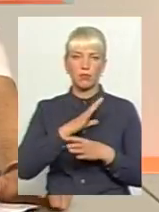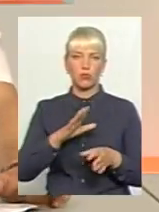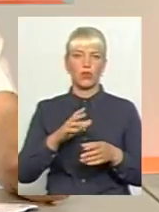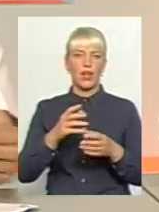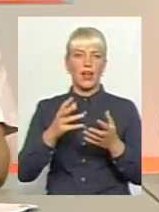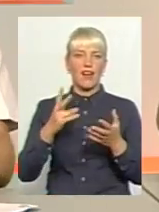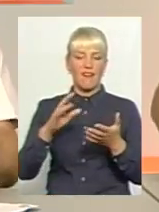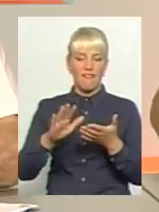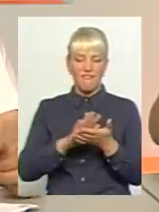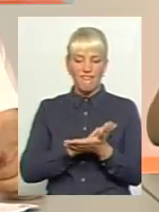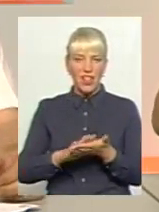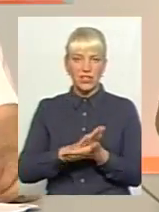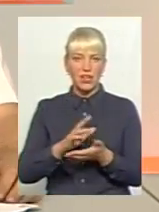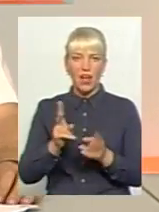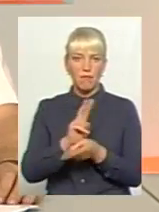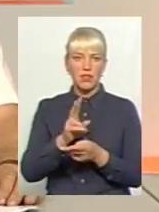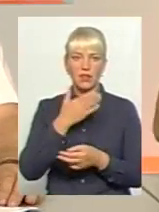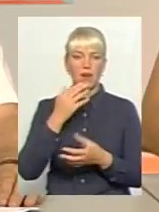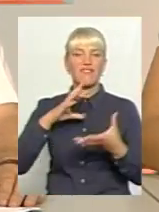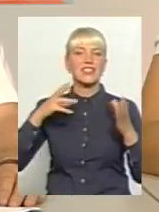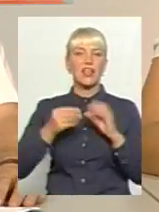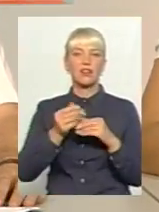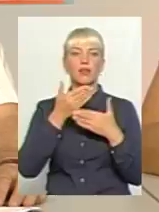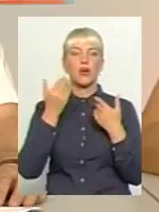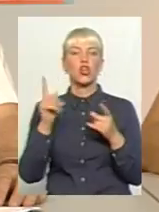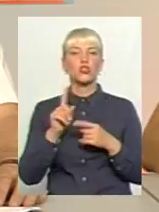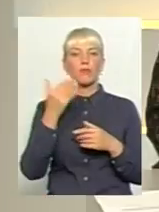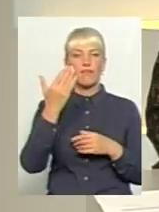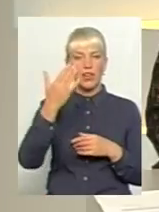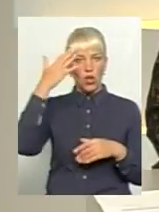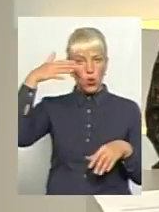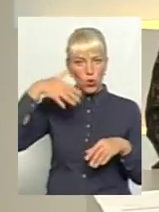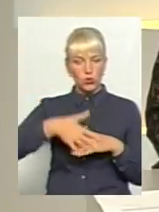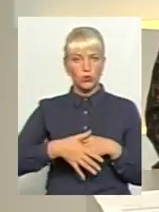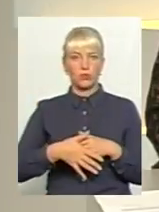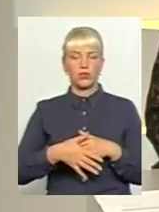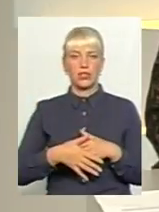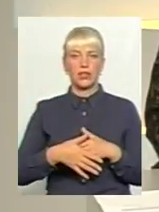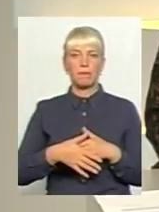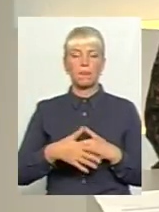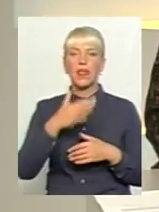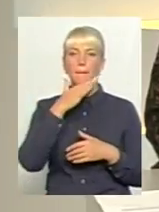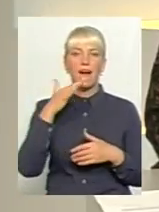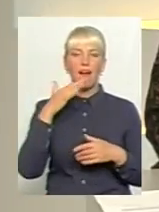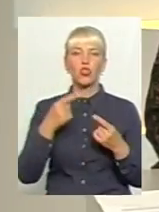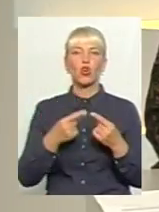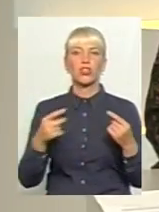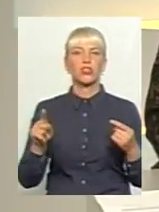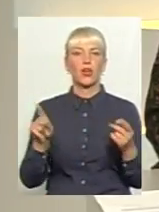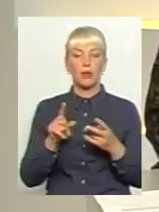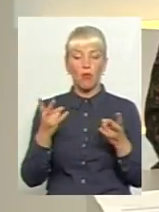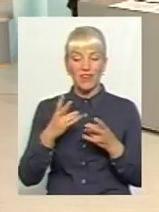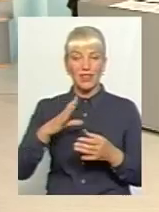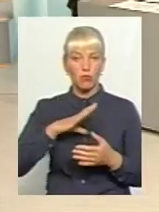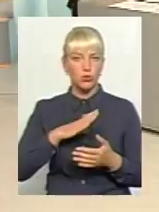нічого. Тобто, немає взагалі, щоб ви розуміли, дуже багато речей, які мають бути, вони відсутні.